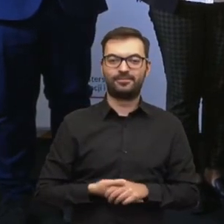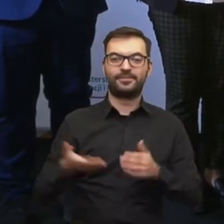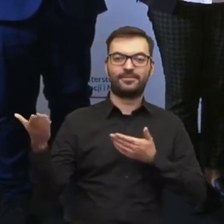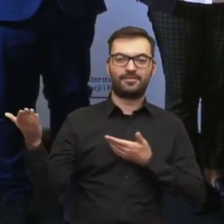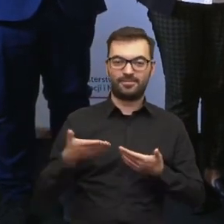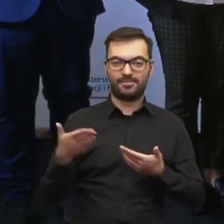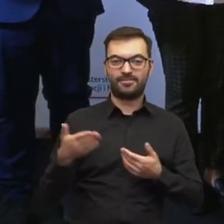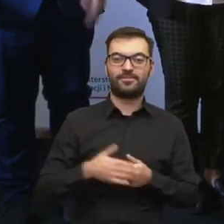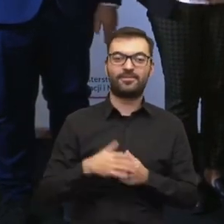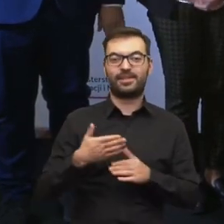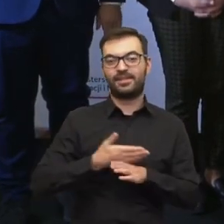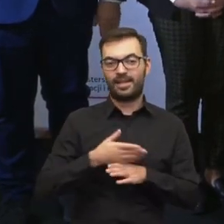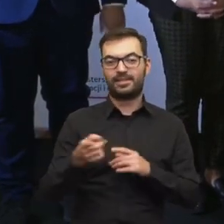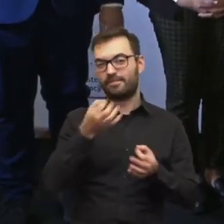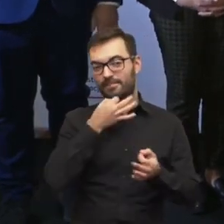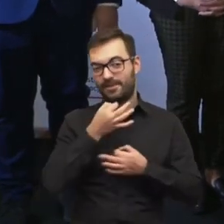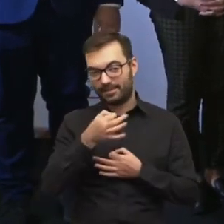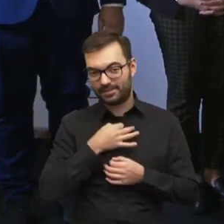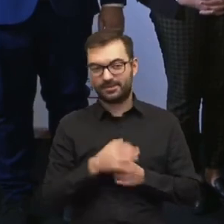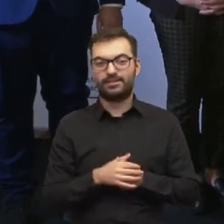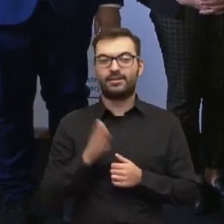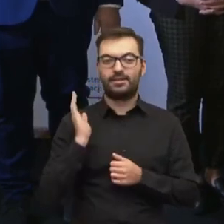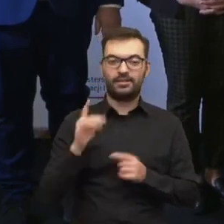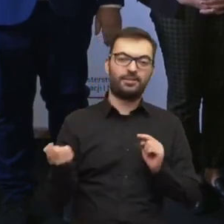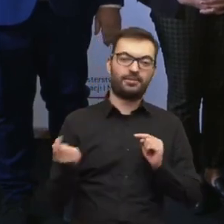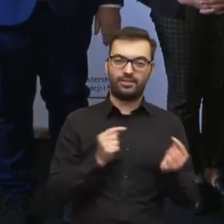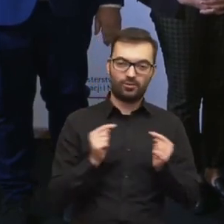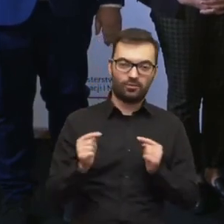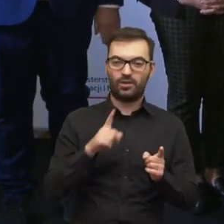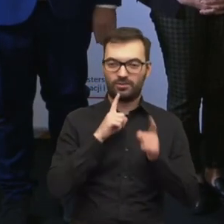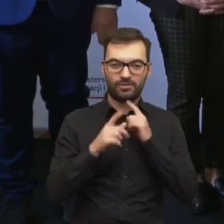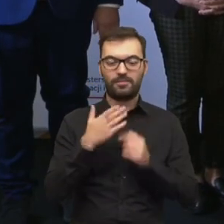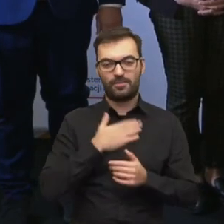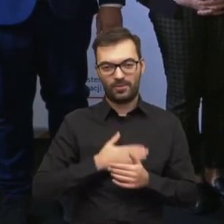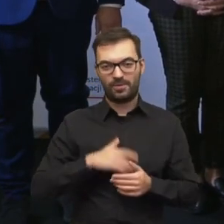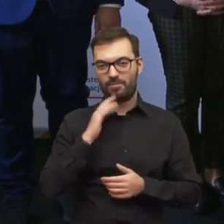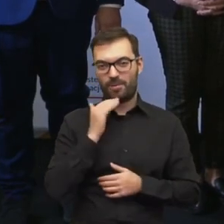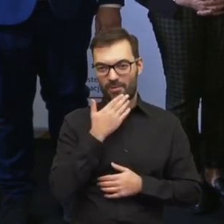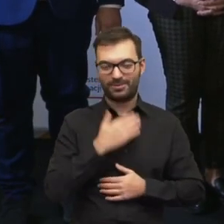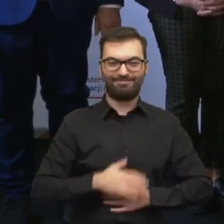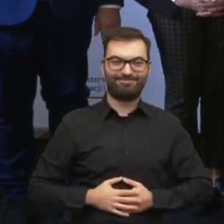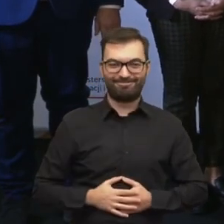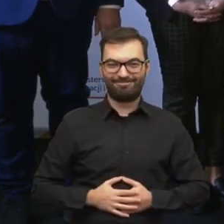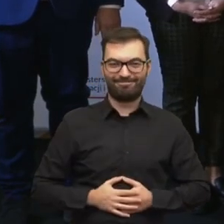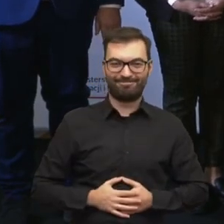zapraszamy do dalszych pytań. Będziemy w dyskusji i miłego popołudnia.